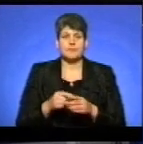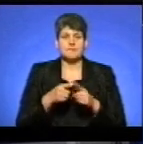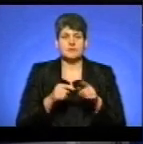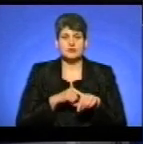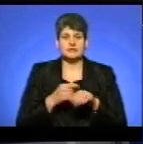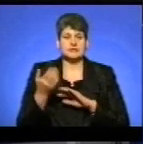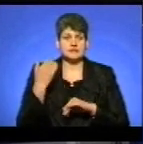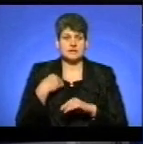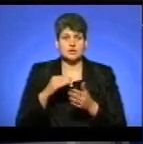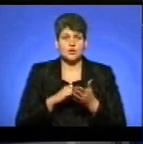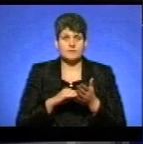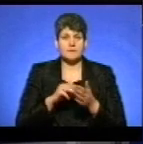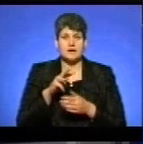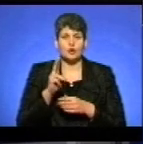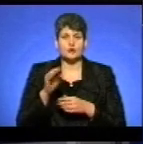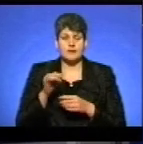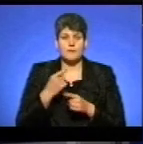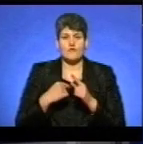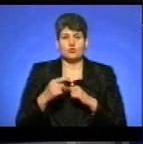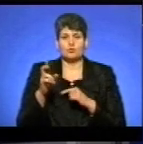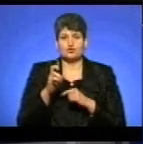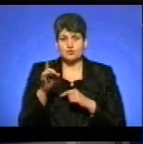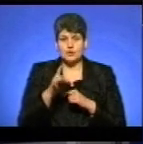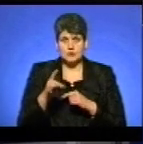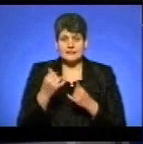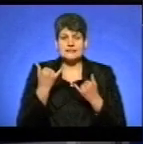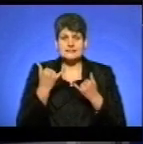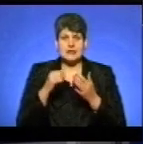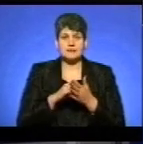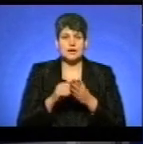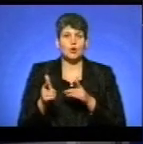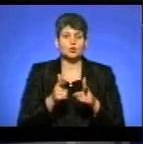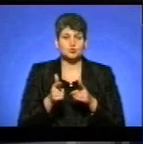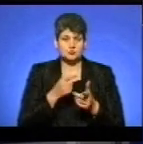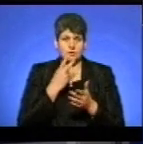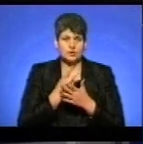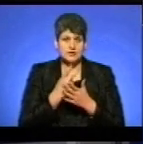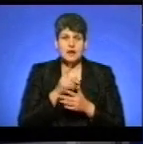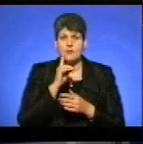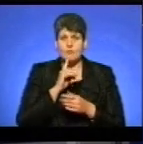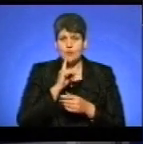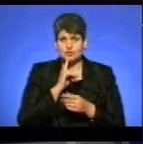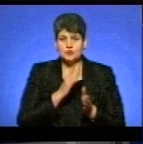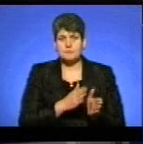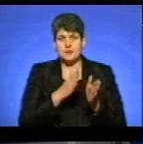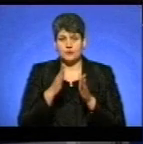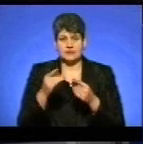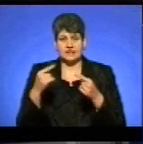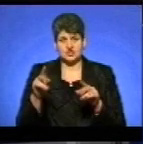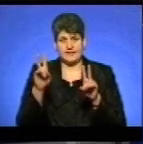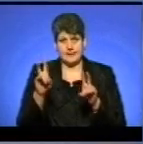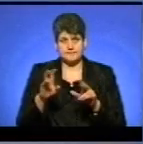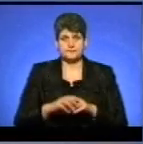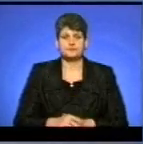тому наш кореспондент Марія Котенко повернулася з Бучацького району. Зараз матеріал готується до ефіру, а поки що переходимо до інших тем.